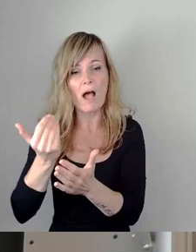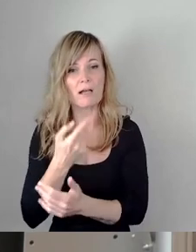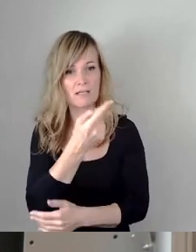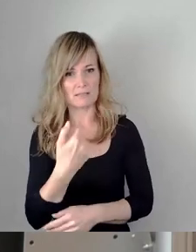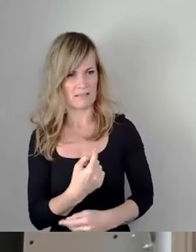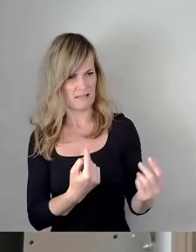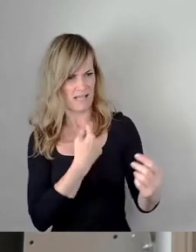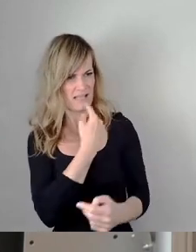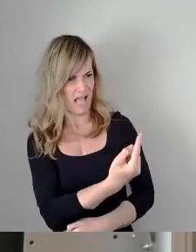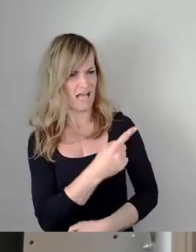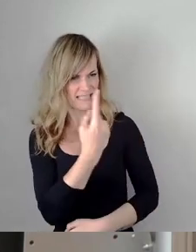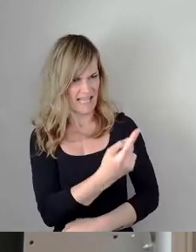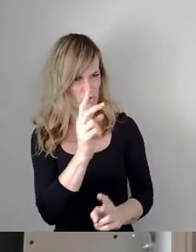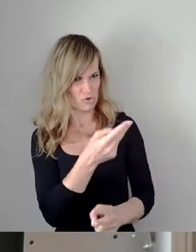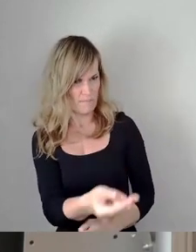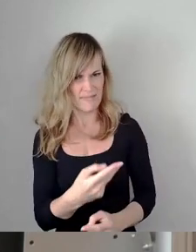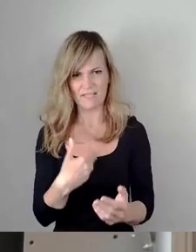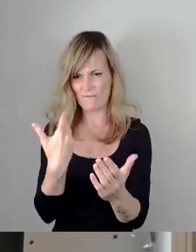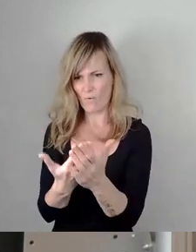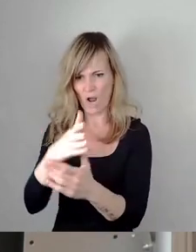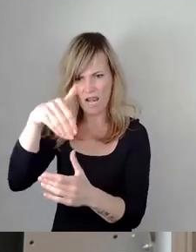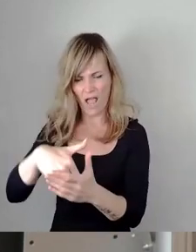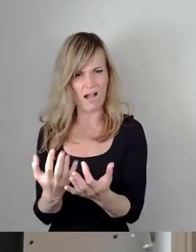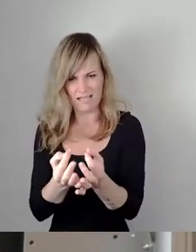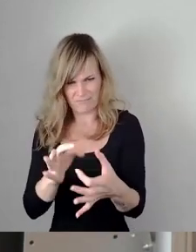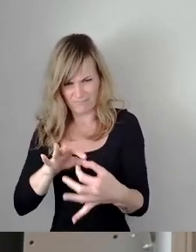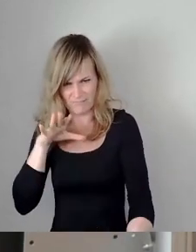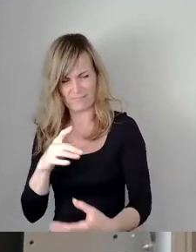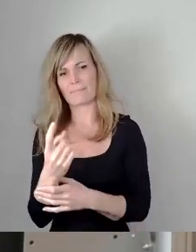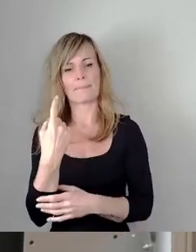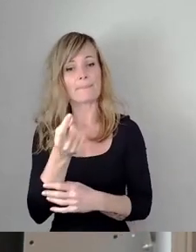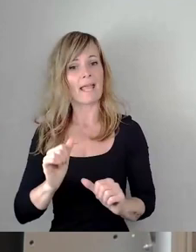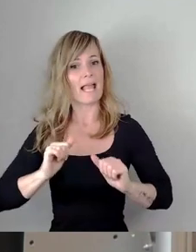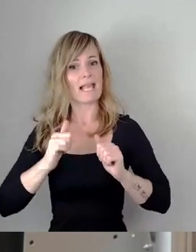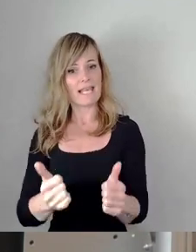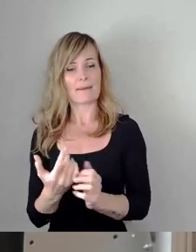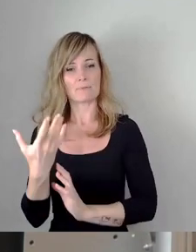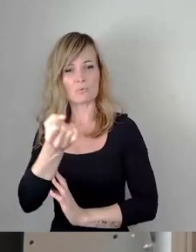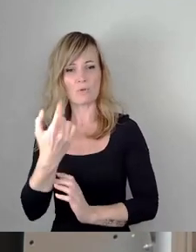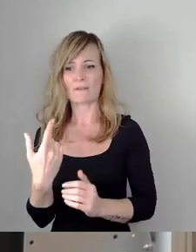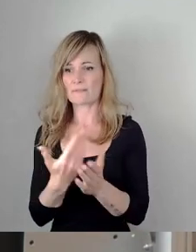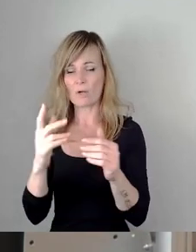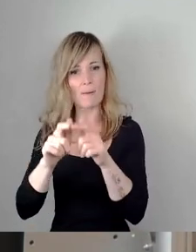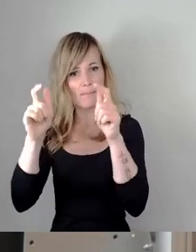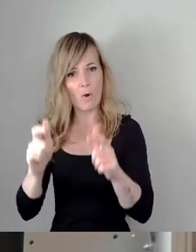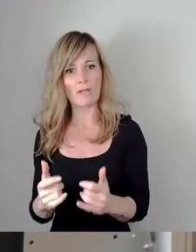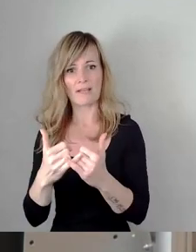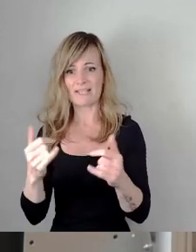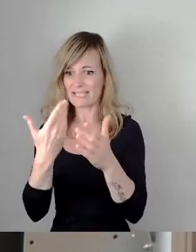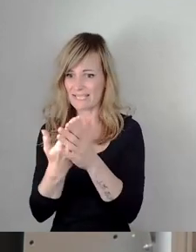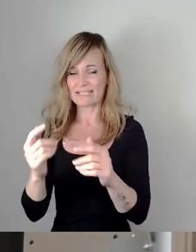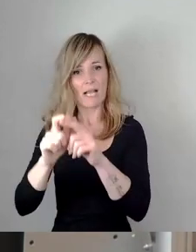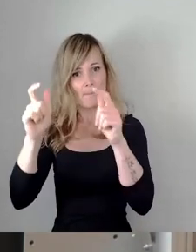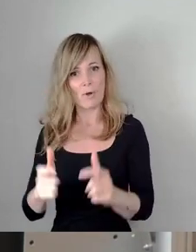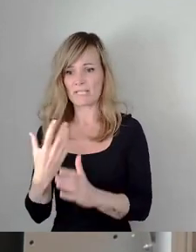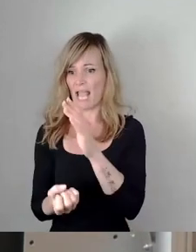Gleichgewicht? Das hat mit dieser Vorlage null zu tun. Es geht um Lebenszyklus von Gebäuden. Da geht es darum, wie werden sie hergestellt, wie werden sie genutzt,